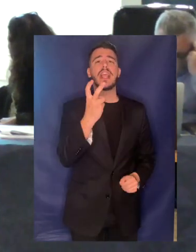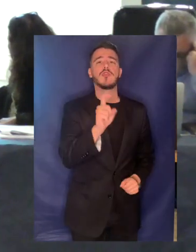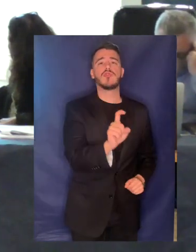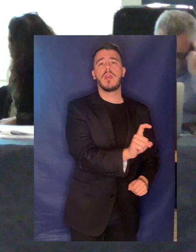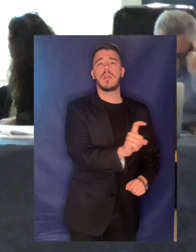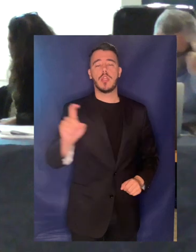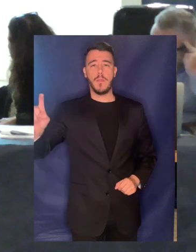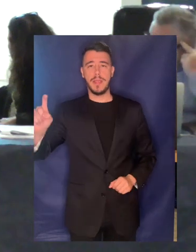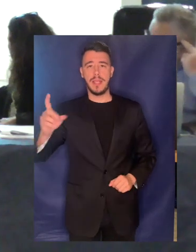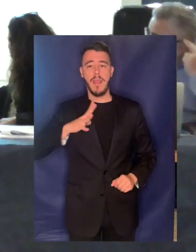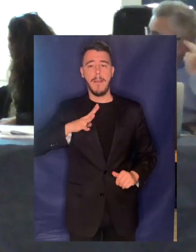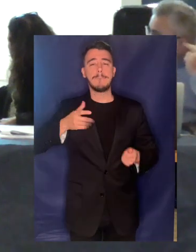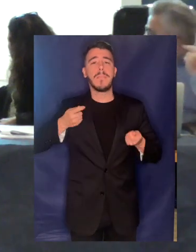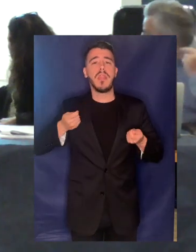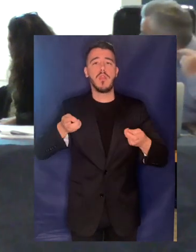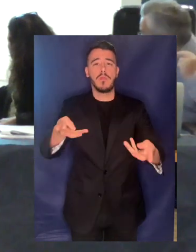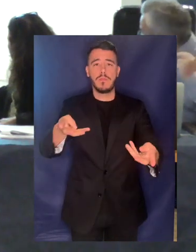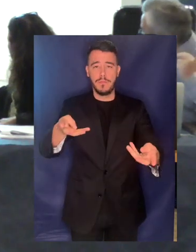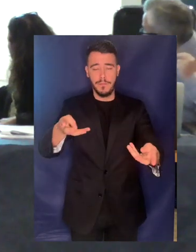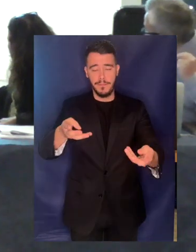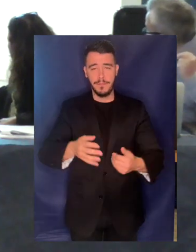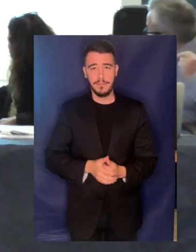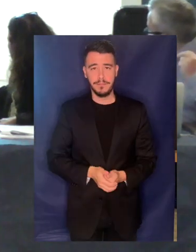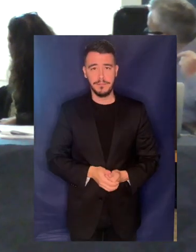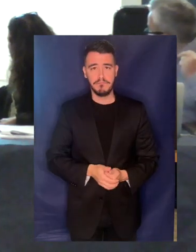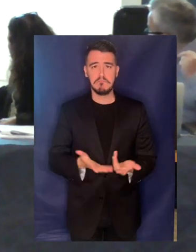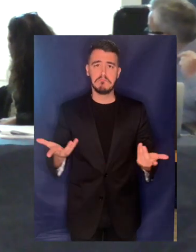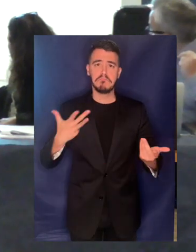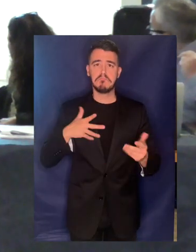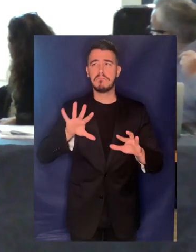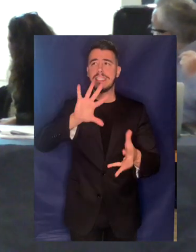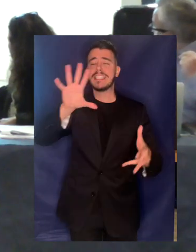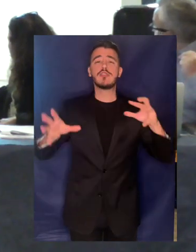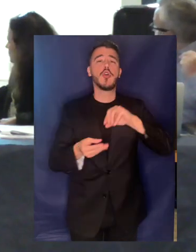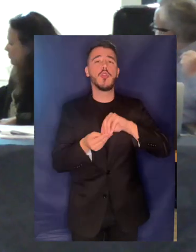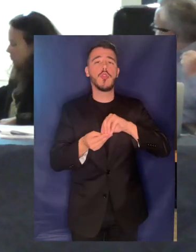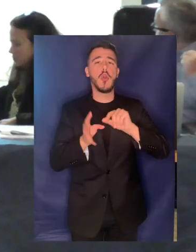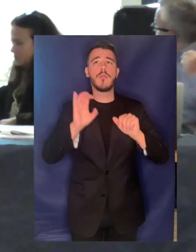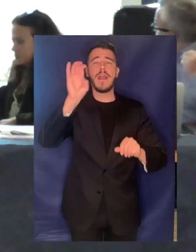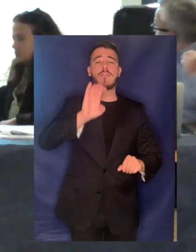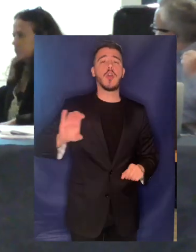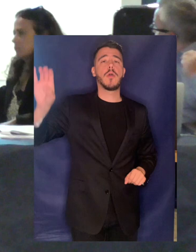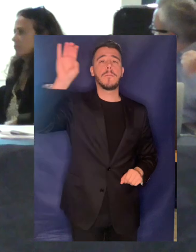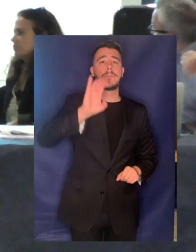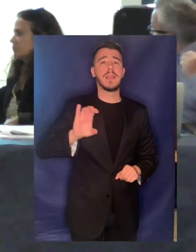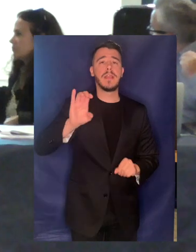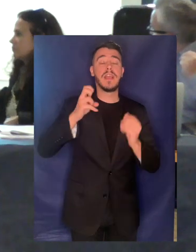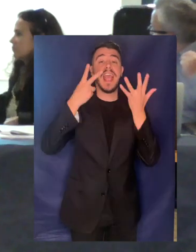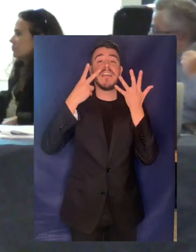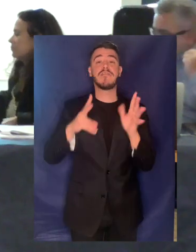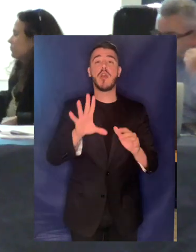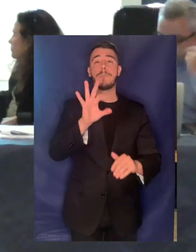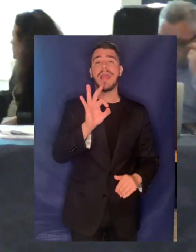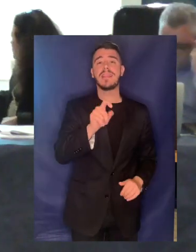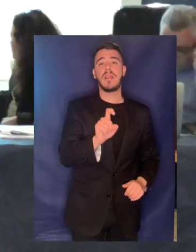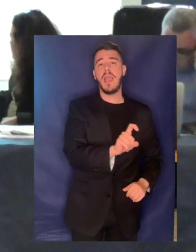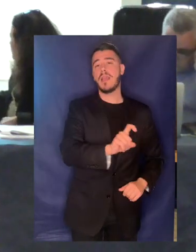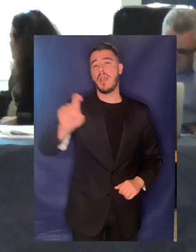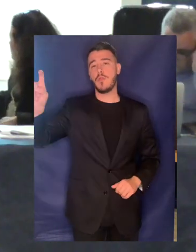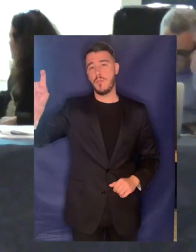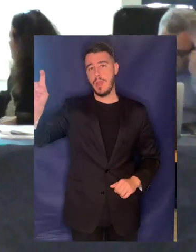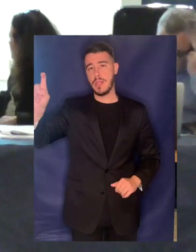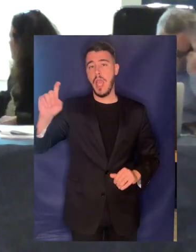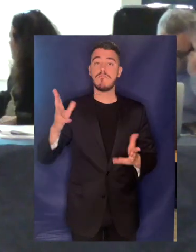εκατομμύρια πληθυσμού σε σύνολο της Υπήρου στα 750 εκατομμύρια οπότε